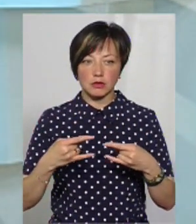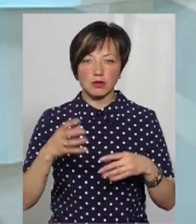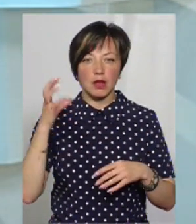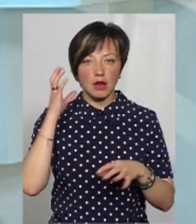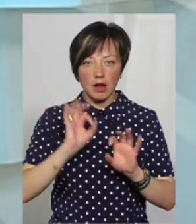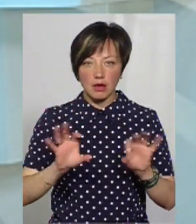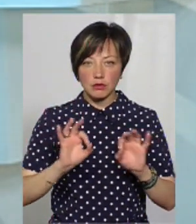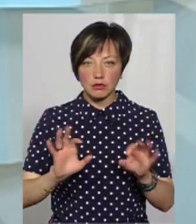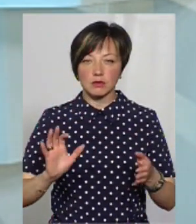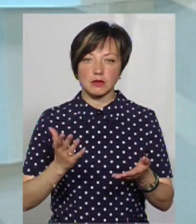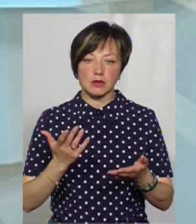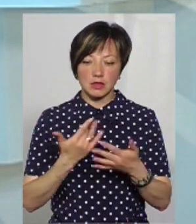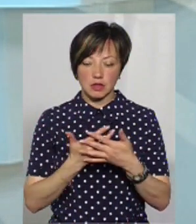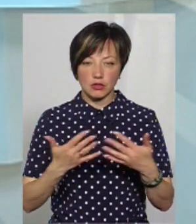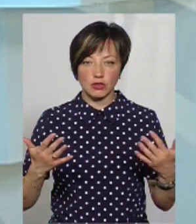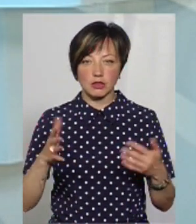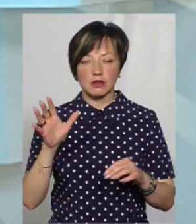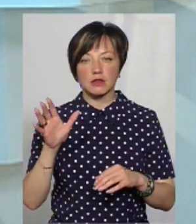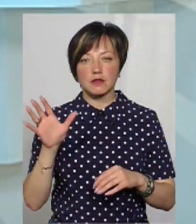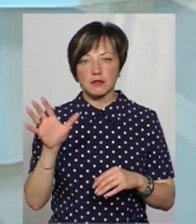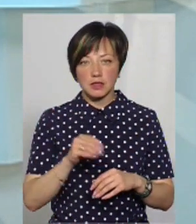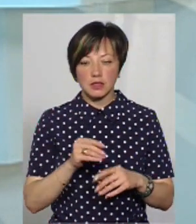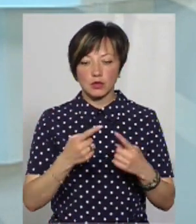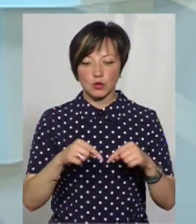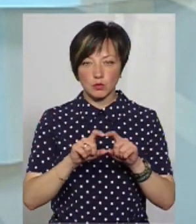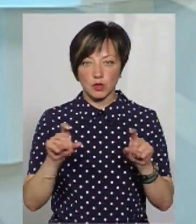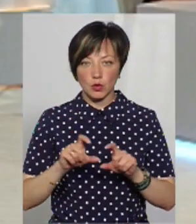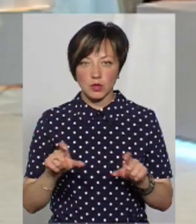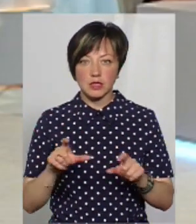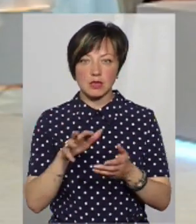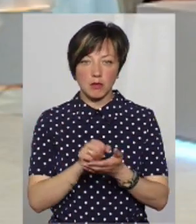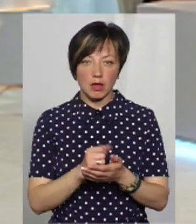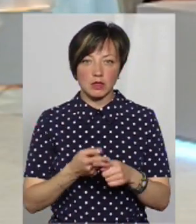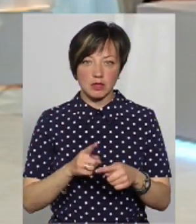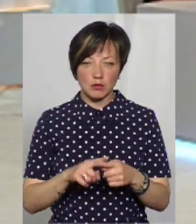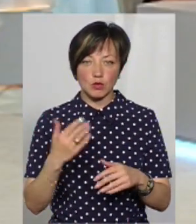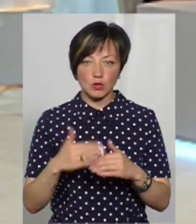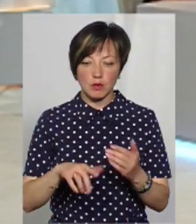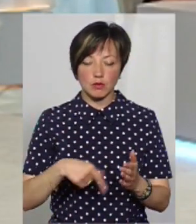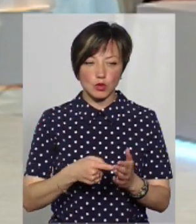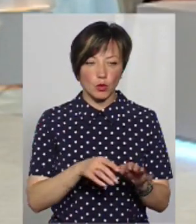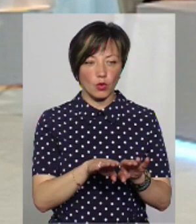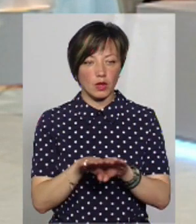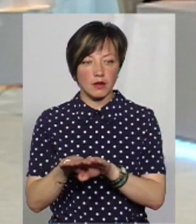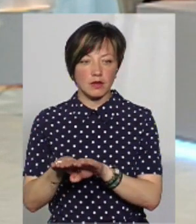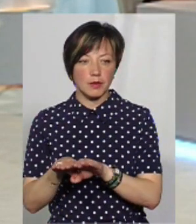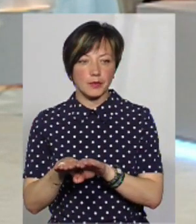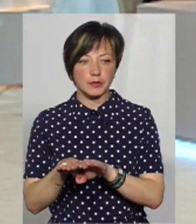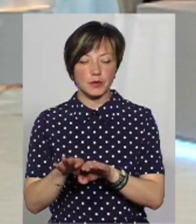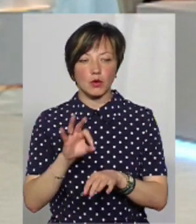на радіо і в засобах масової інформації всі структурні підрозділи, яким ти займаються вже міського рівня,